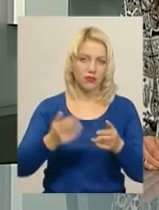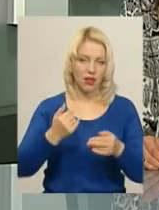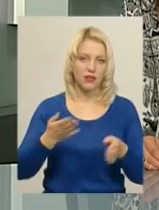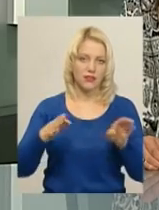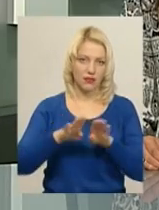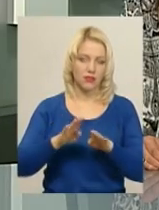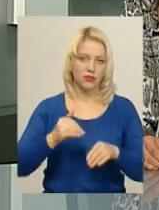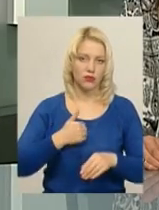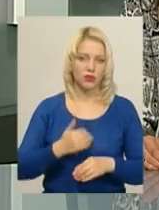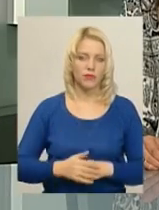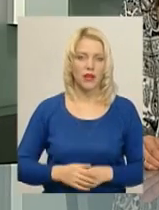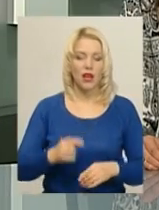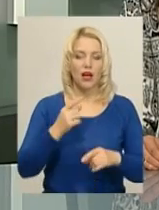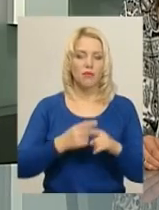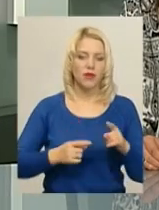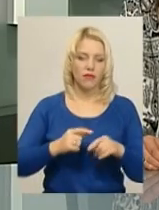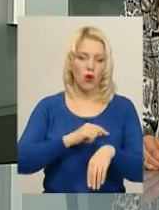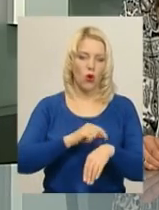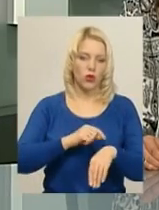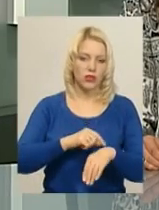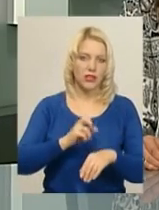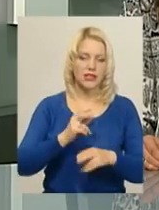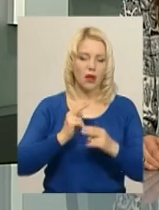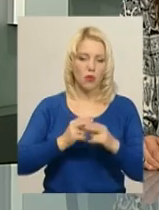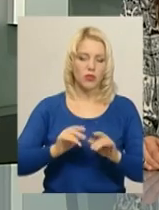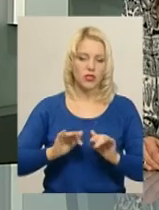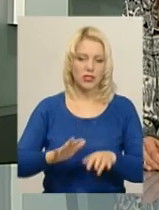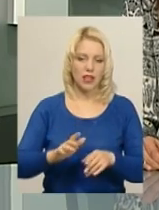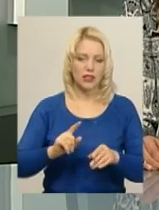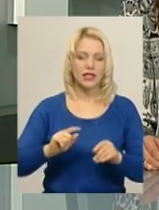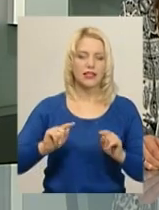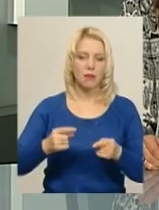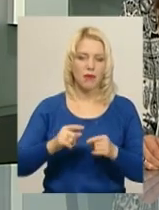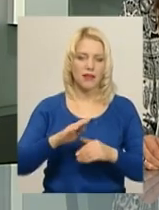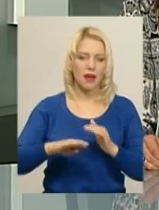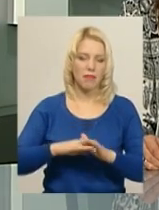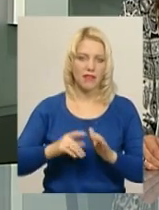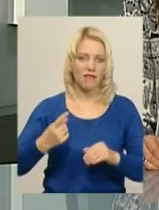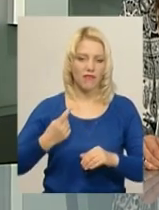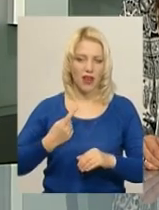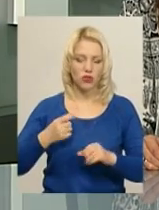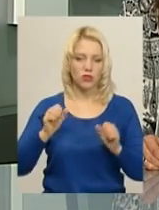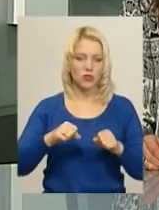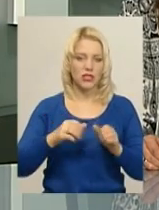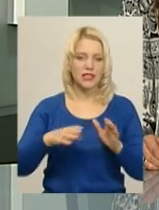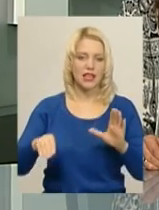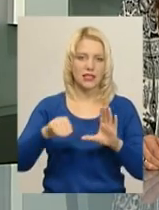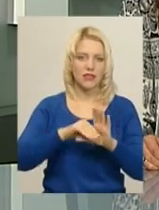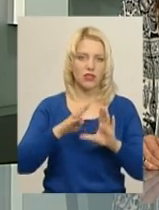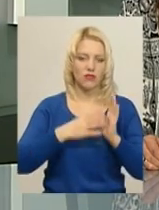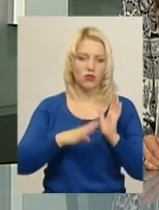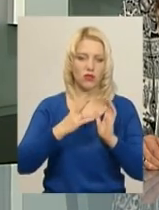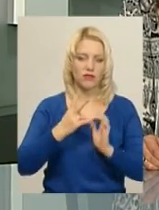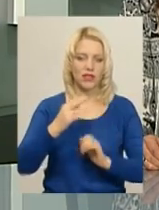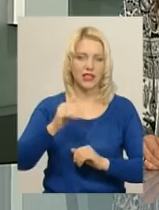Півгодини тому запобіжний захід у вигляді тримання під вартою терміном на два місяці з можливістю внесення застави понад 92 тисячі гривень